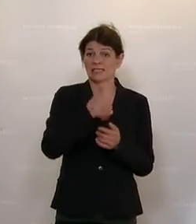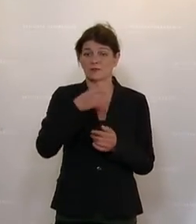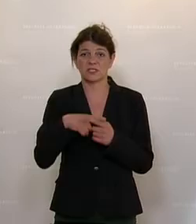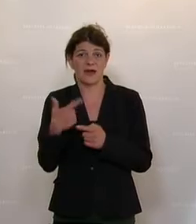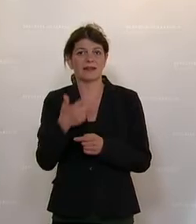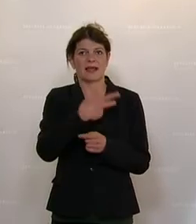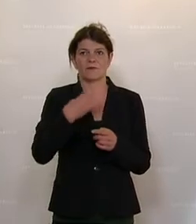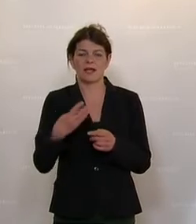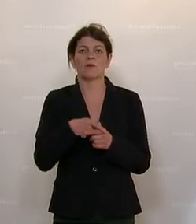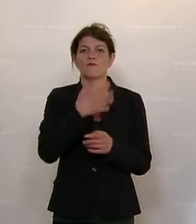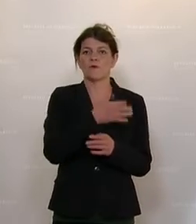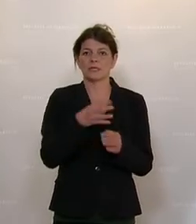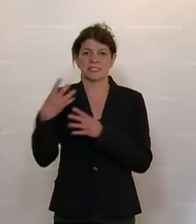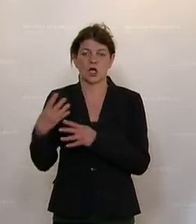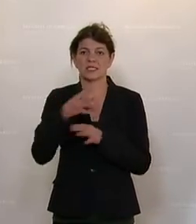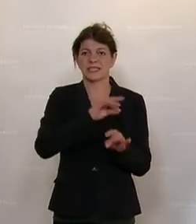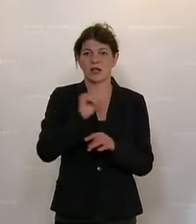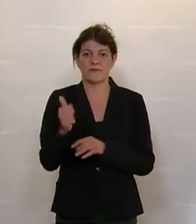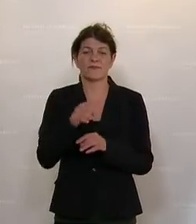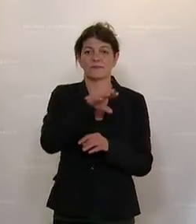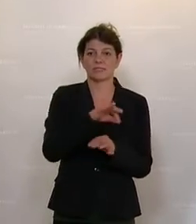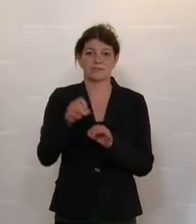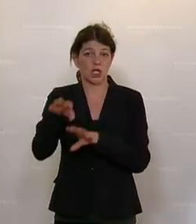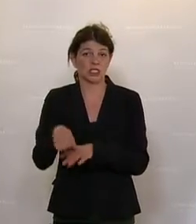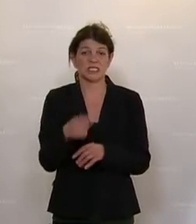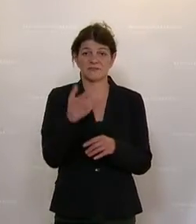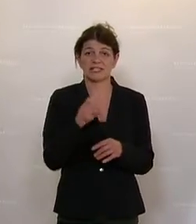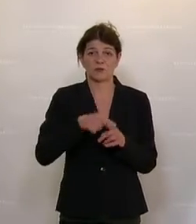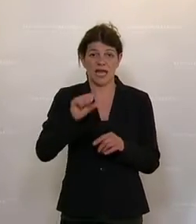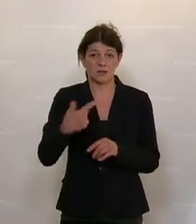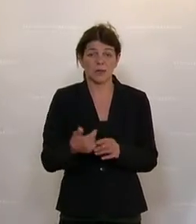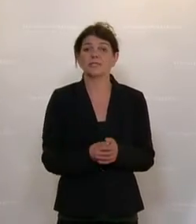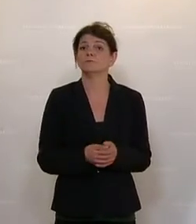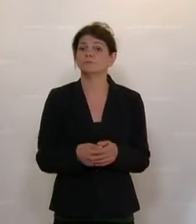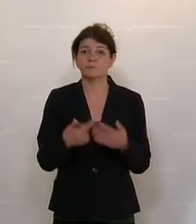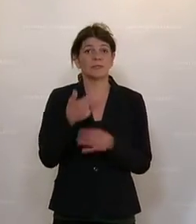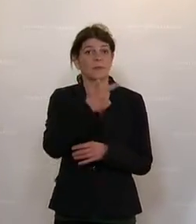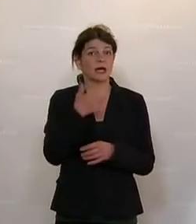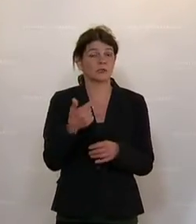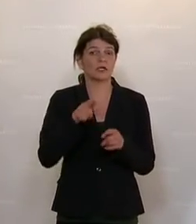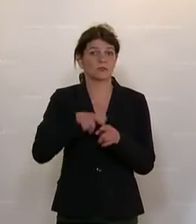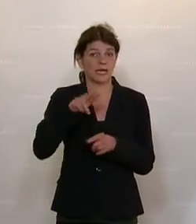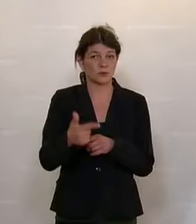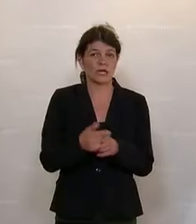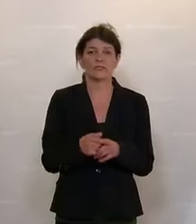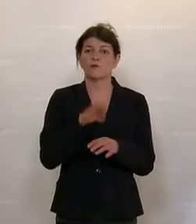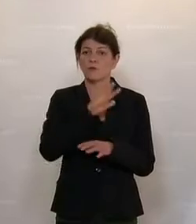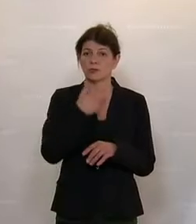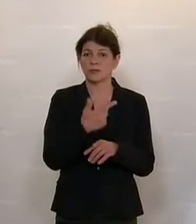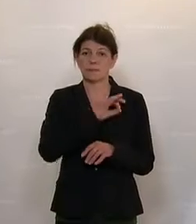3 und 4, 5 bis 9, 10 und 11, 14 bis 19, 20 und 21. Es kommt nun die